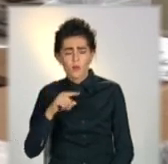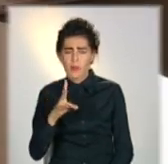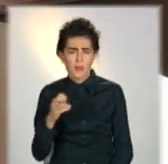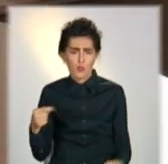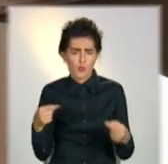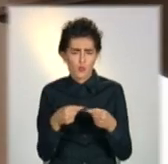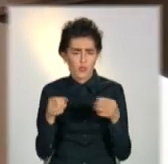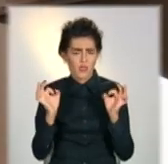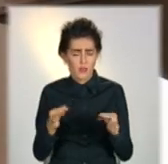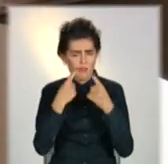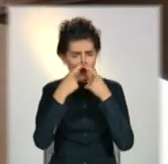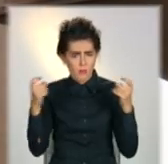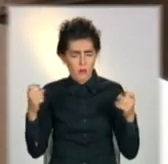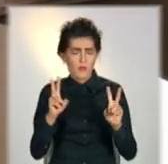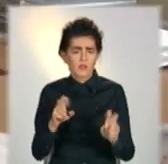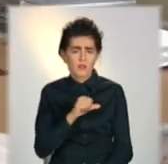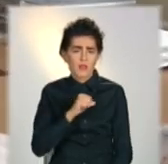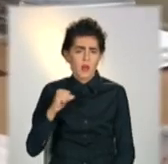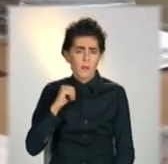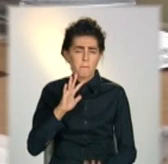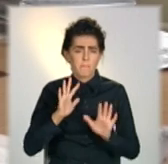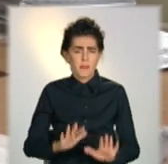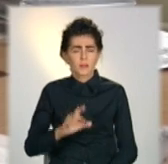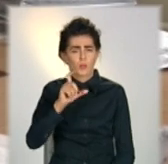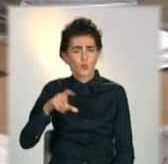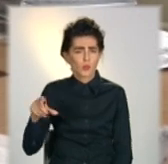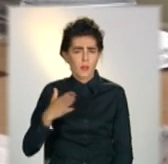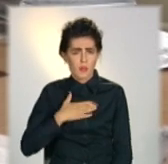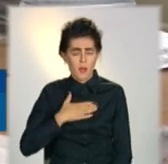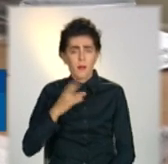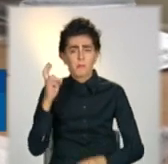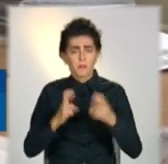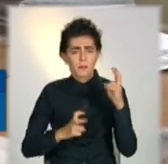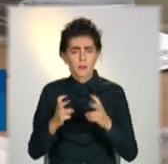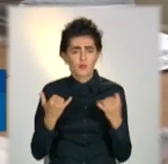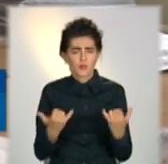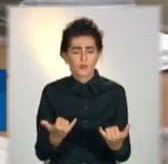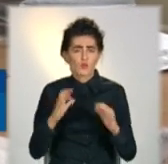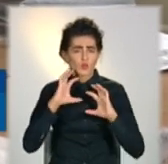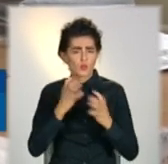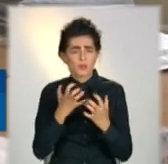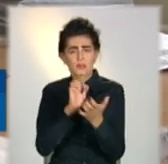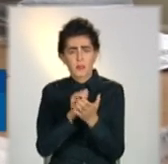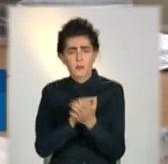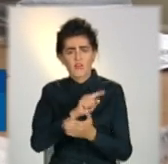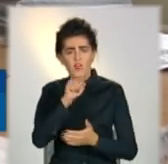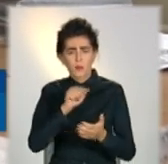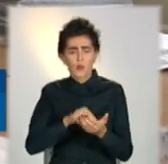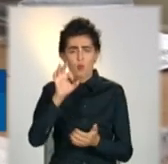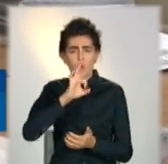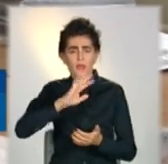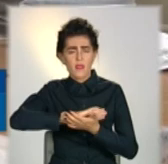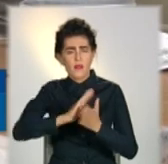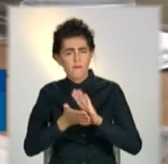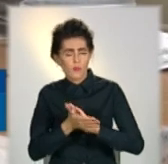інформація. Це все містні жителі. Зараз наше предприємці серйозно займаються вопросом договорів.